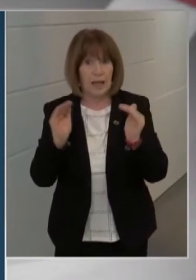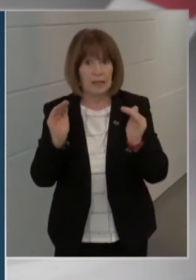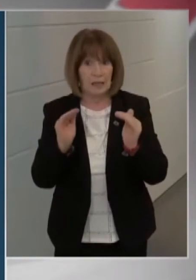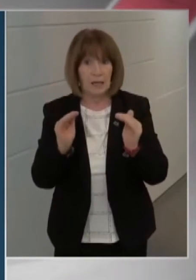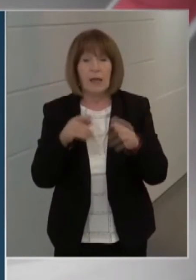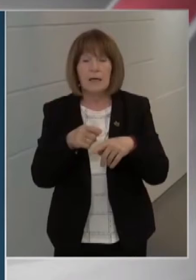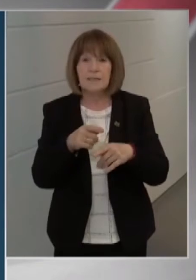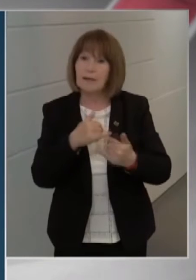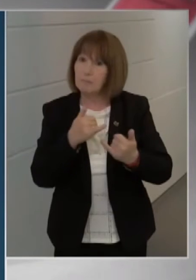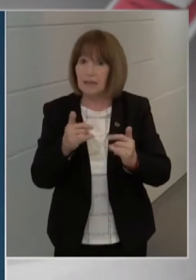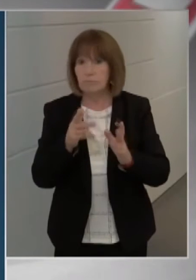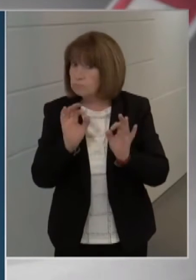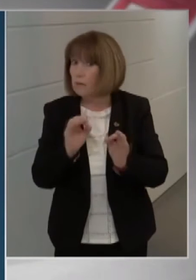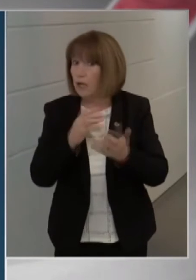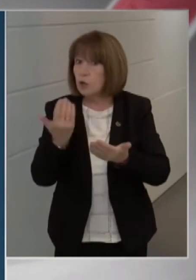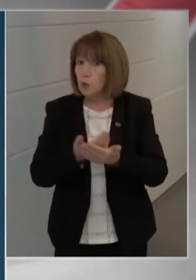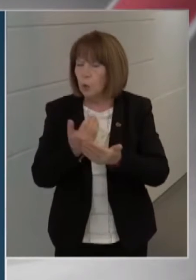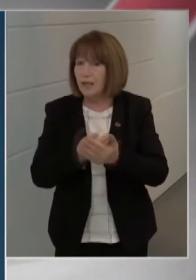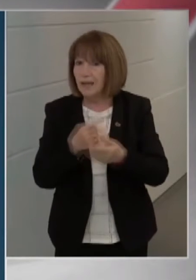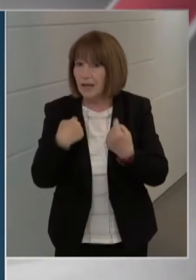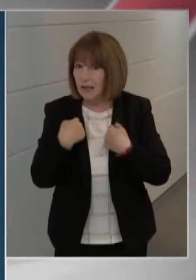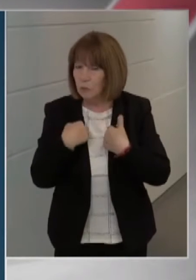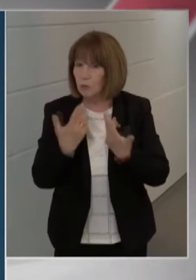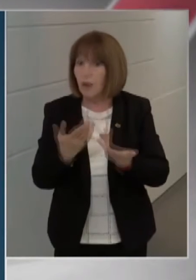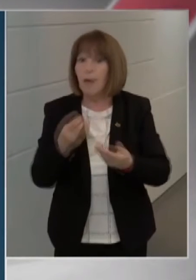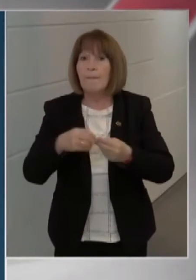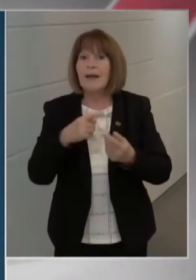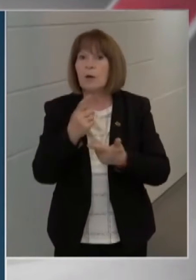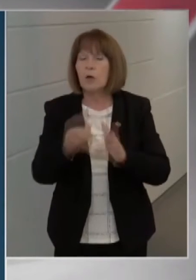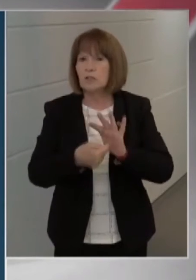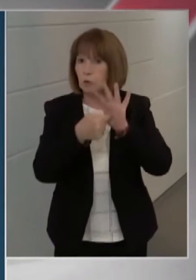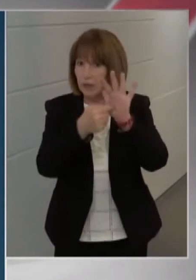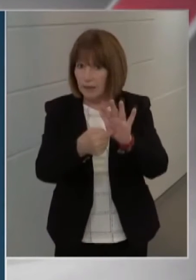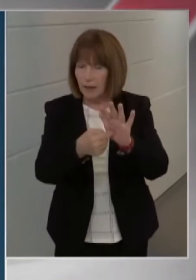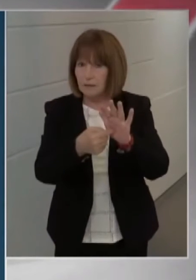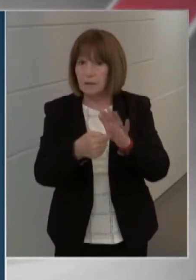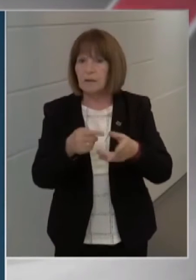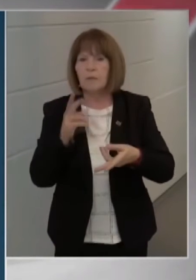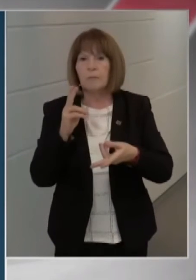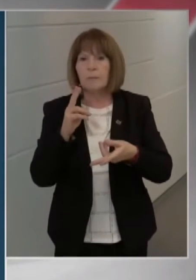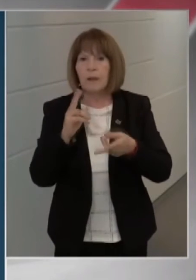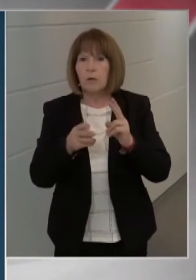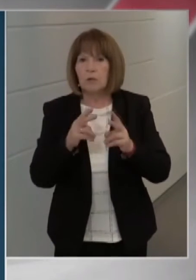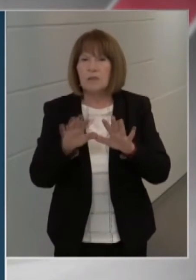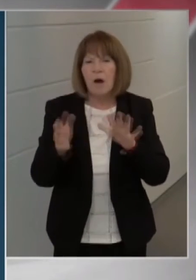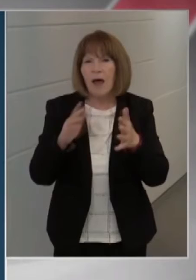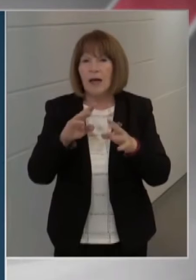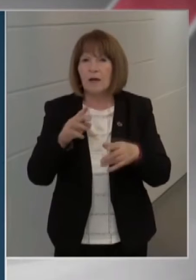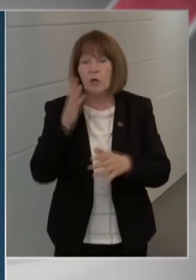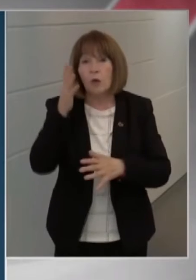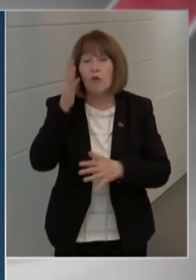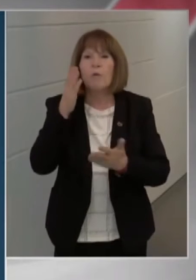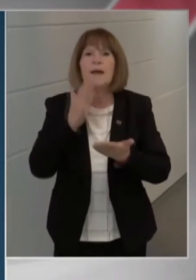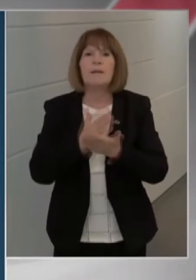ezek mind jó hírek számunkra, mert azt vetíti előre, hogy talán a jövőben